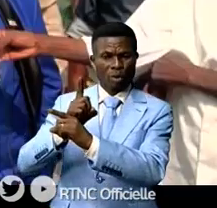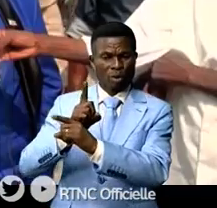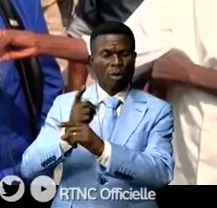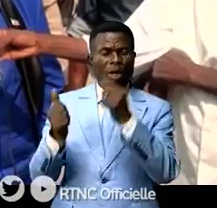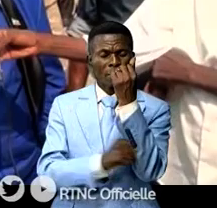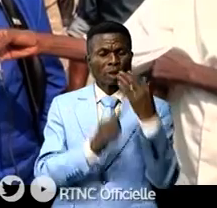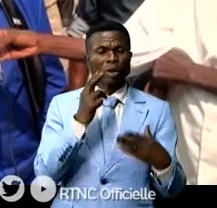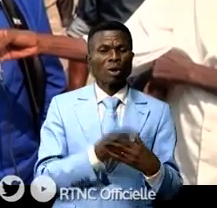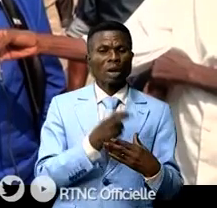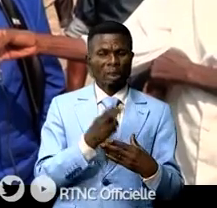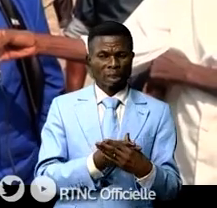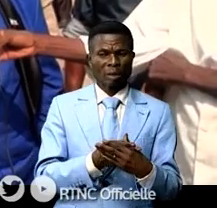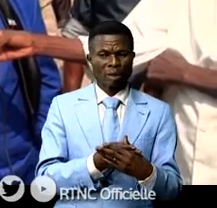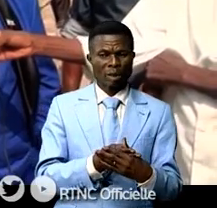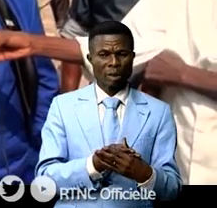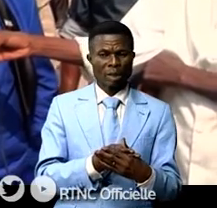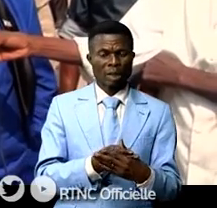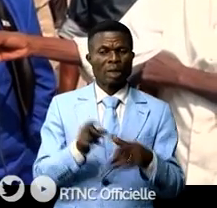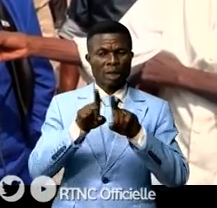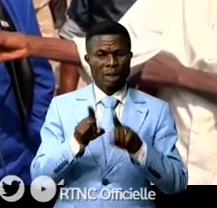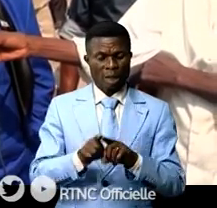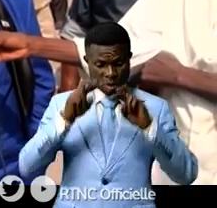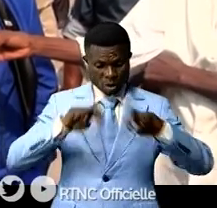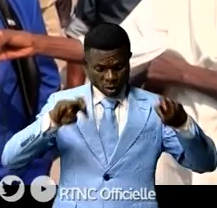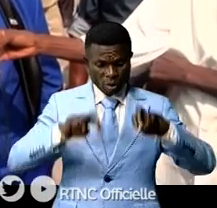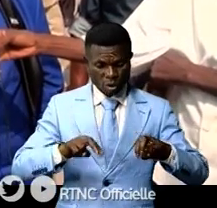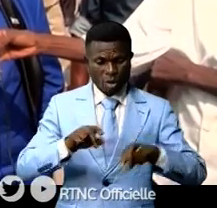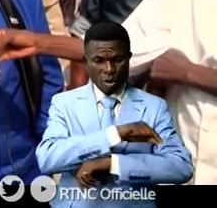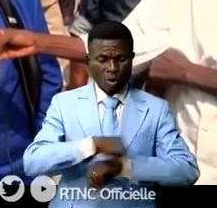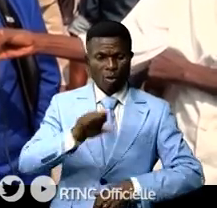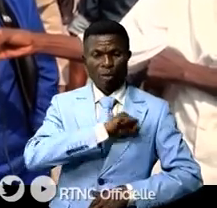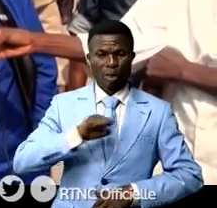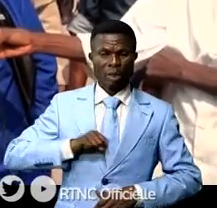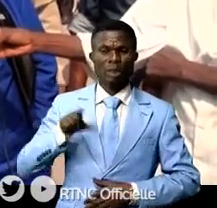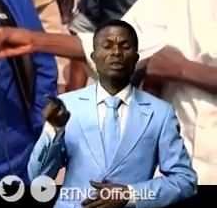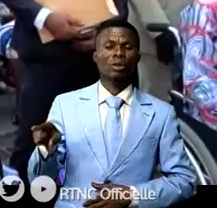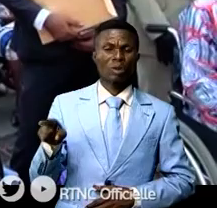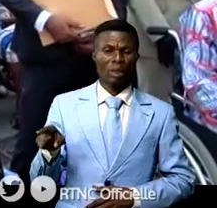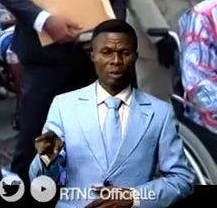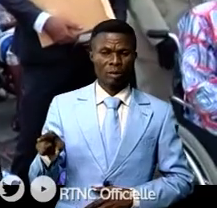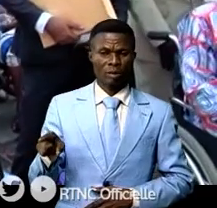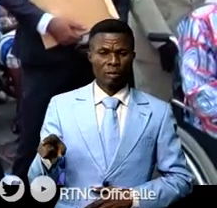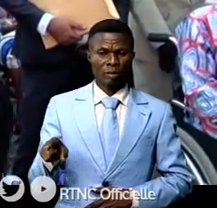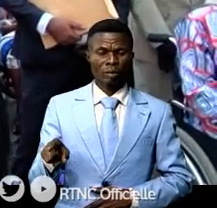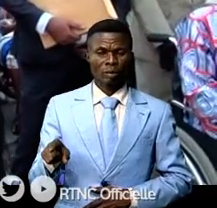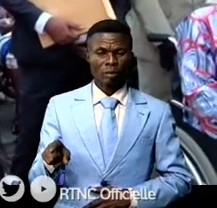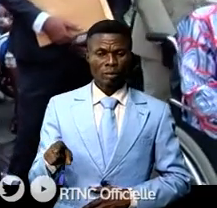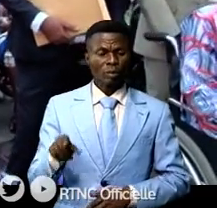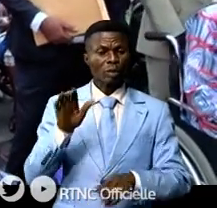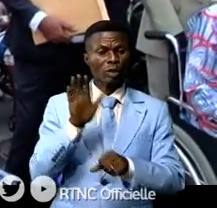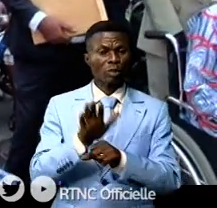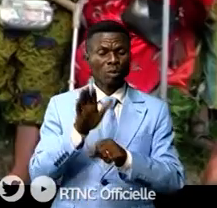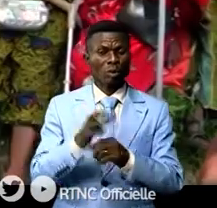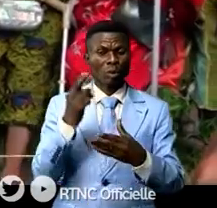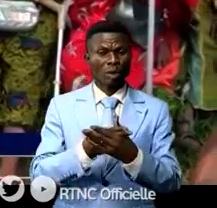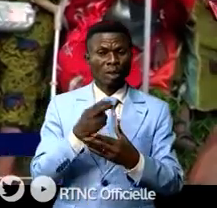personnes handicapées est sous examen à la chambre haute du parlement à noter que cette forte délégation de